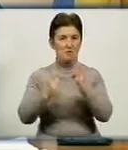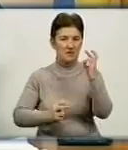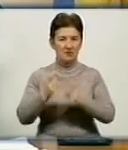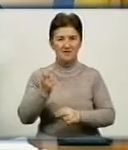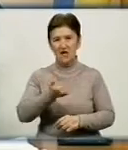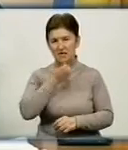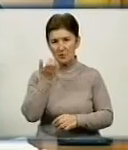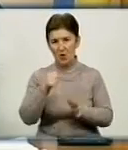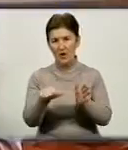«Теплоенергетик». Дякую!